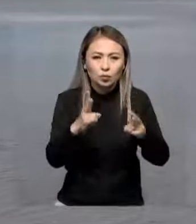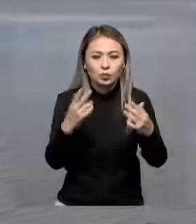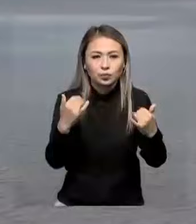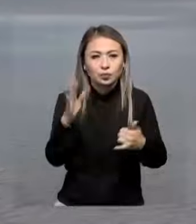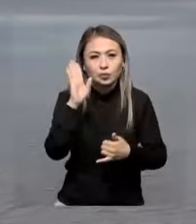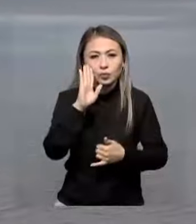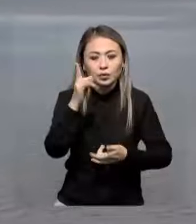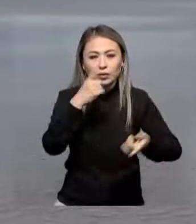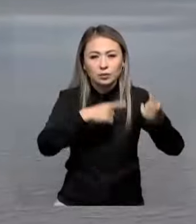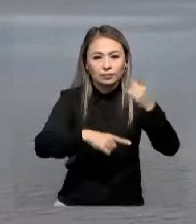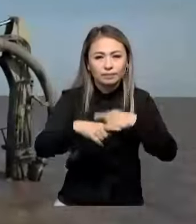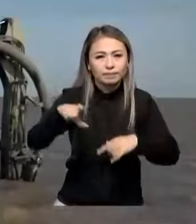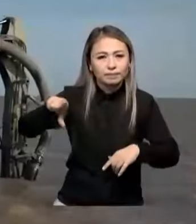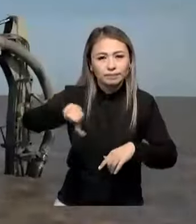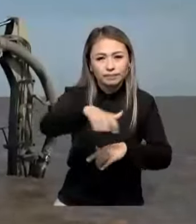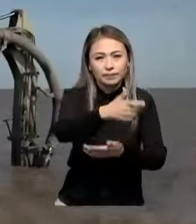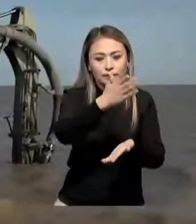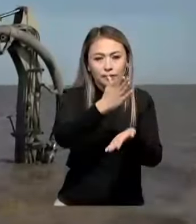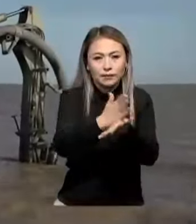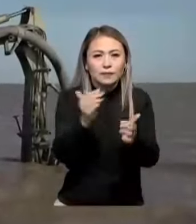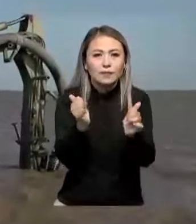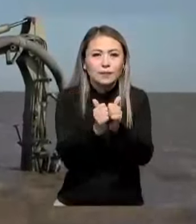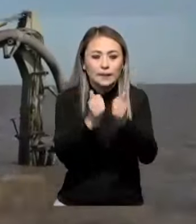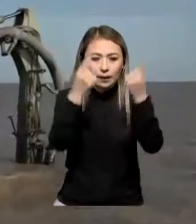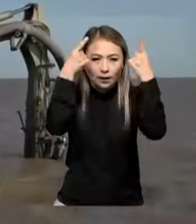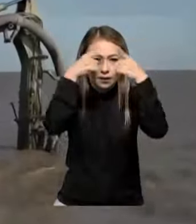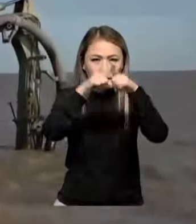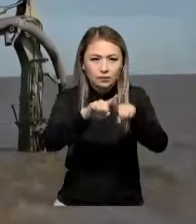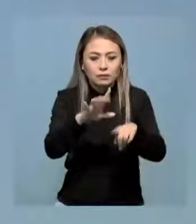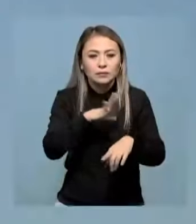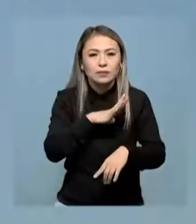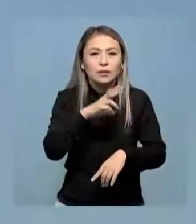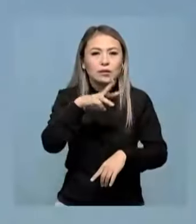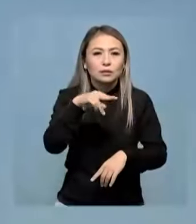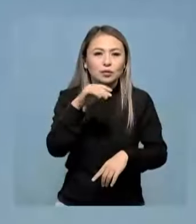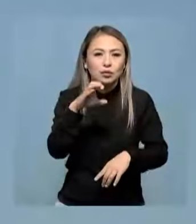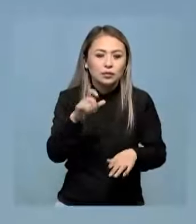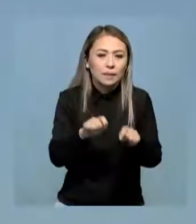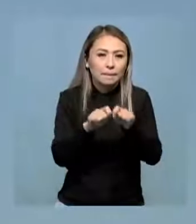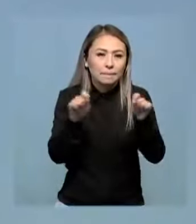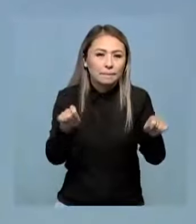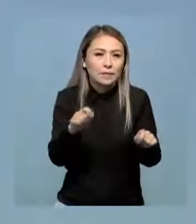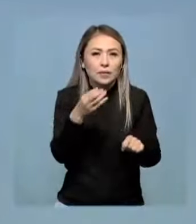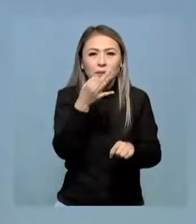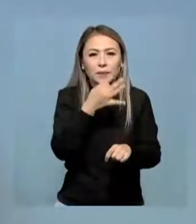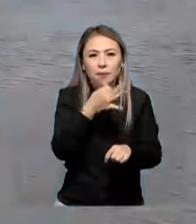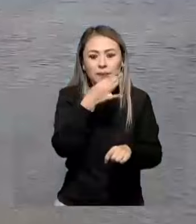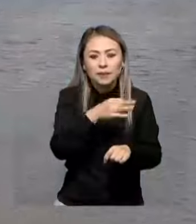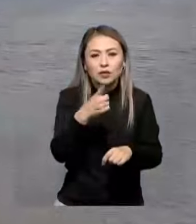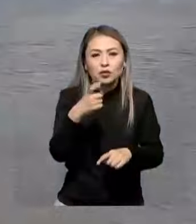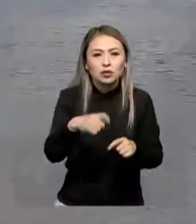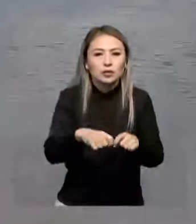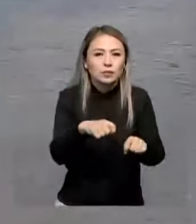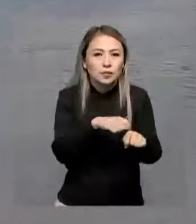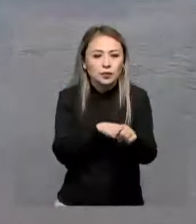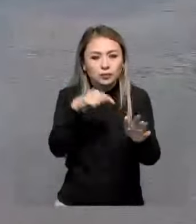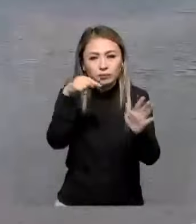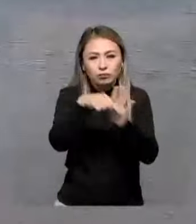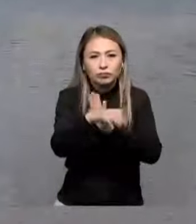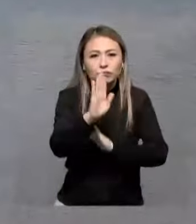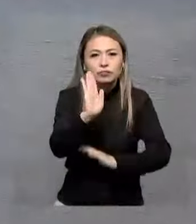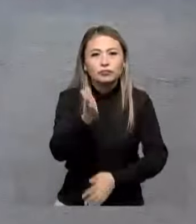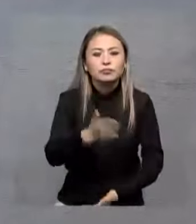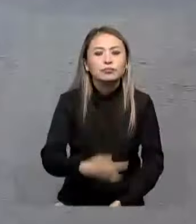өзен өз арнасы мен ағып жатыр. Мұна тұрған техникалар төтінші жағдай басталғал тоқтаған емес күніні 100 метр жерде тереңдетеді.